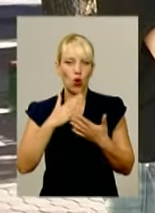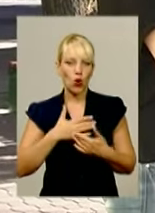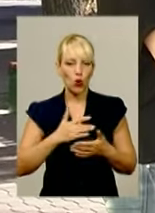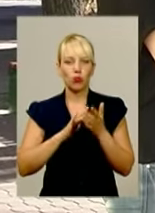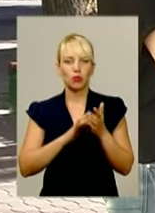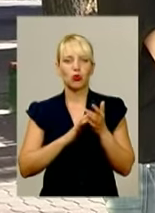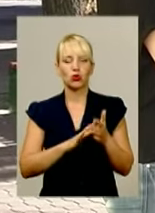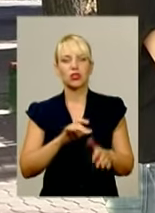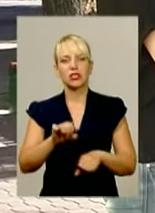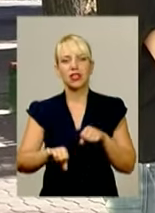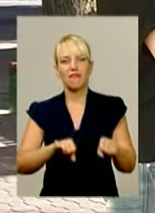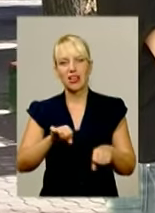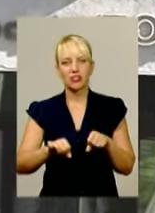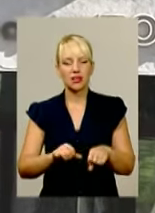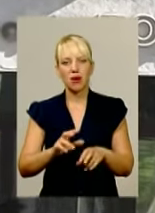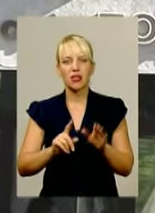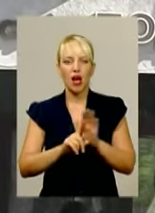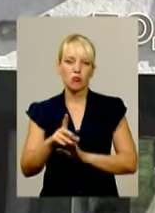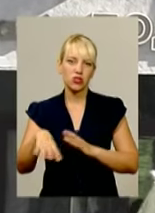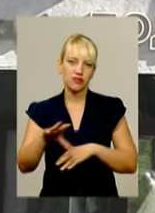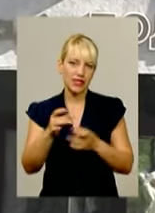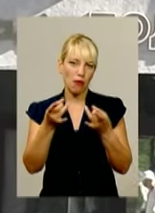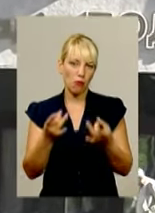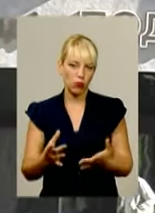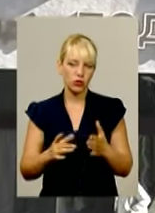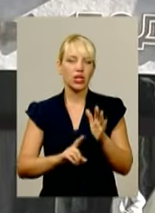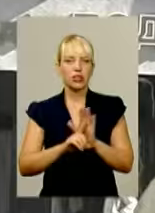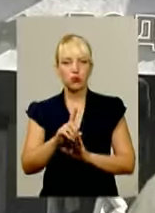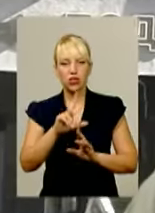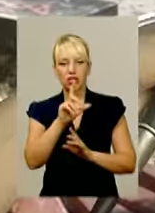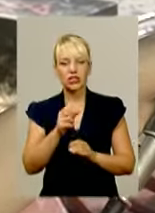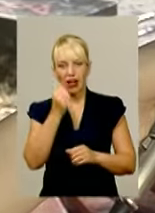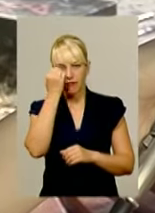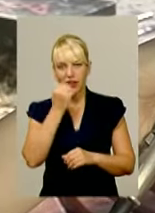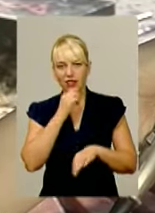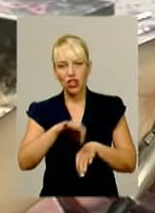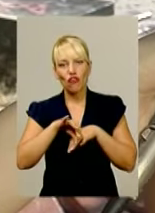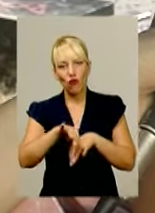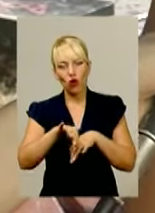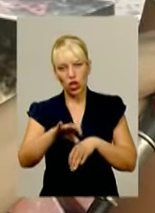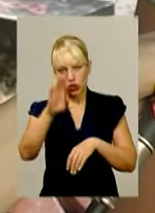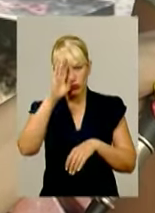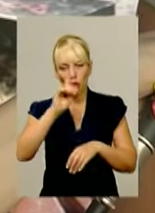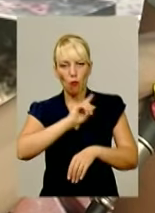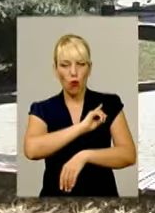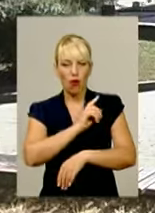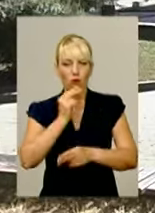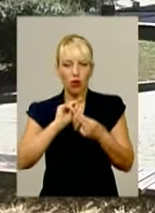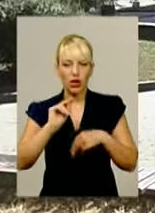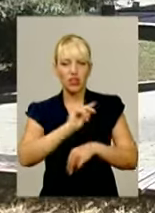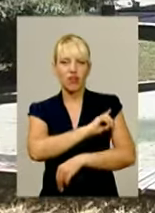Причому верхи на велосипеді. А починалося все доволі просто. Спочатку завдяки двоколісному чоловік покращив фізичну форму.